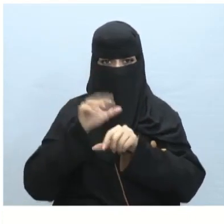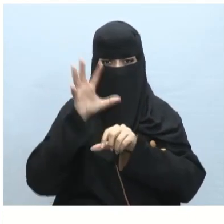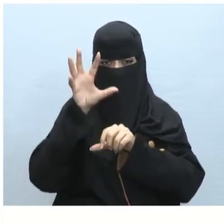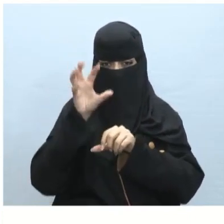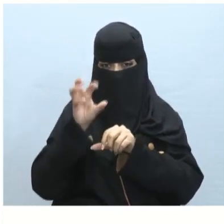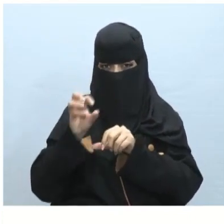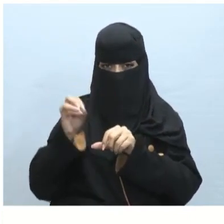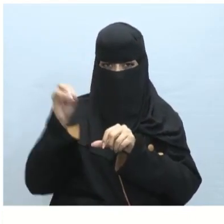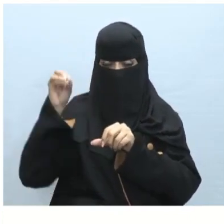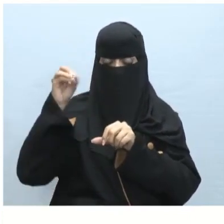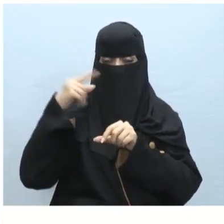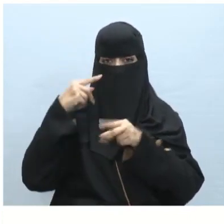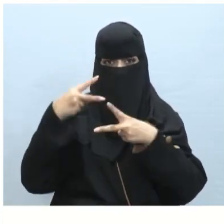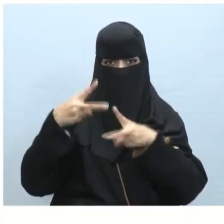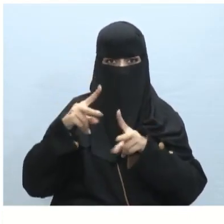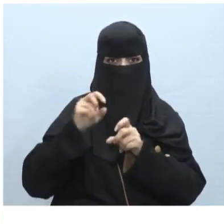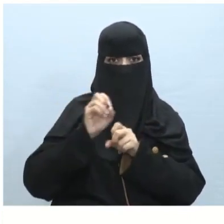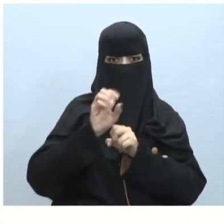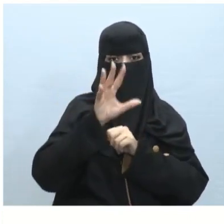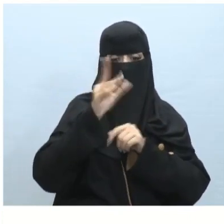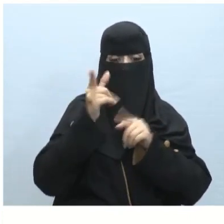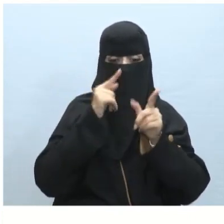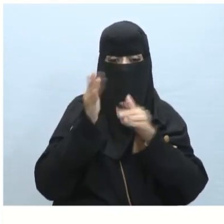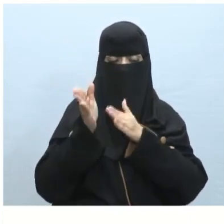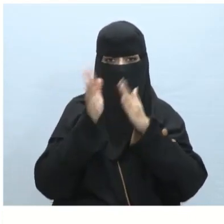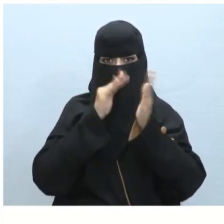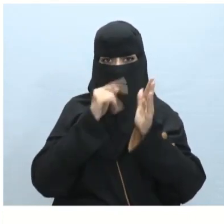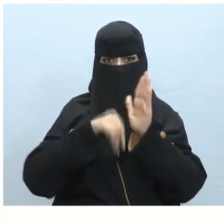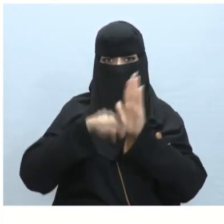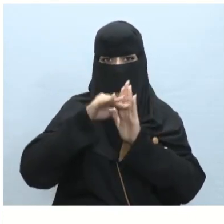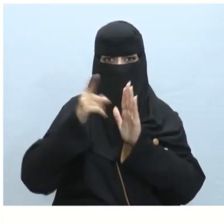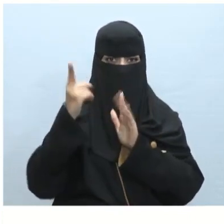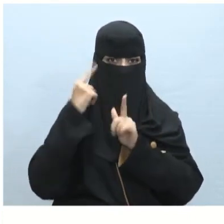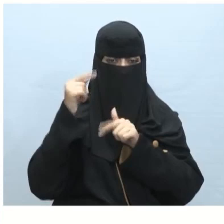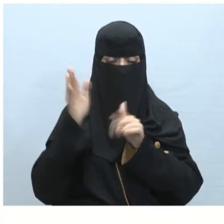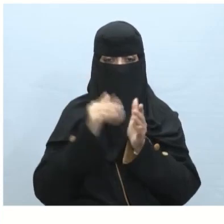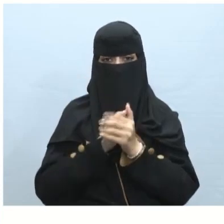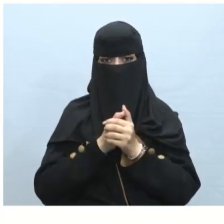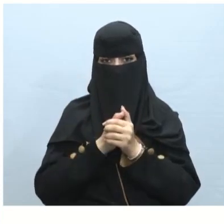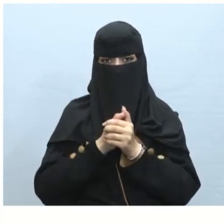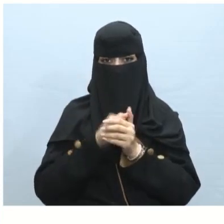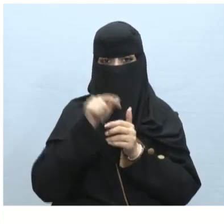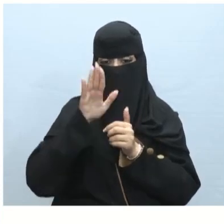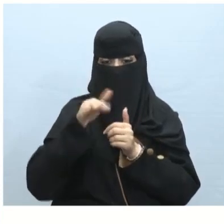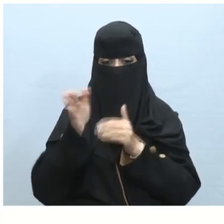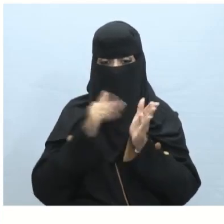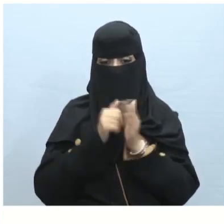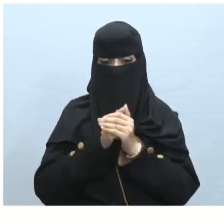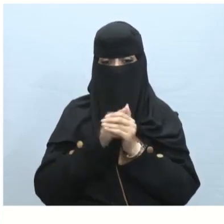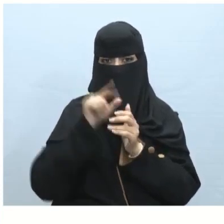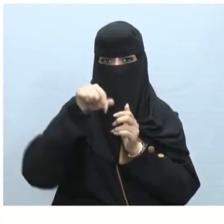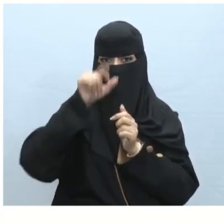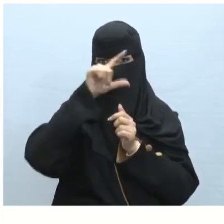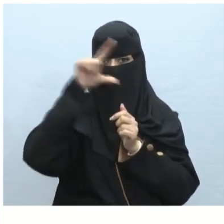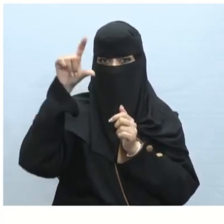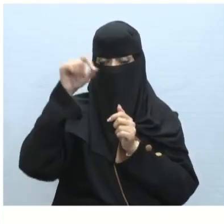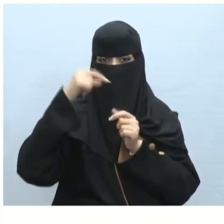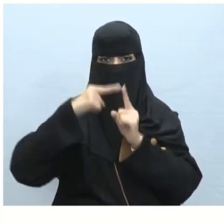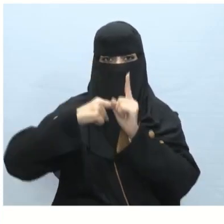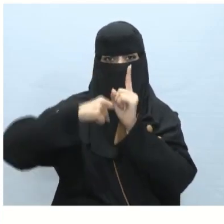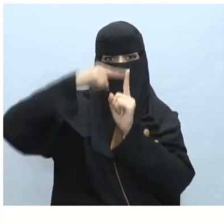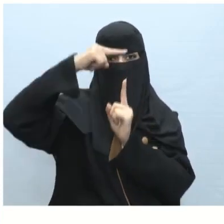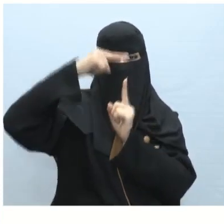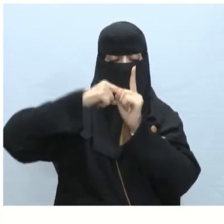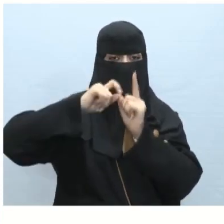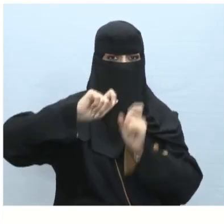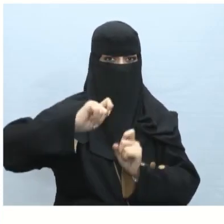وبدء التلاشي بعد ذلك في مستوى الصوت أيقونة التالية تستطيع تغيير